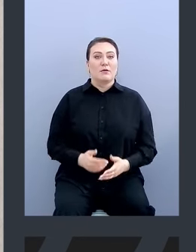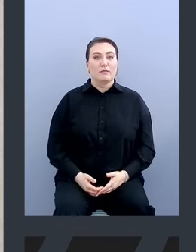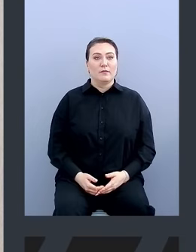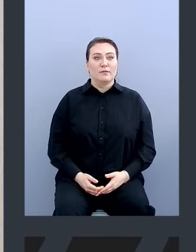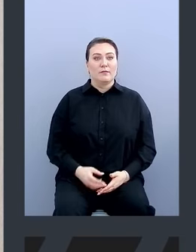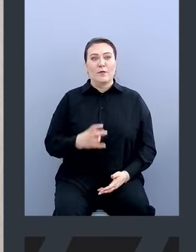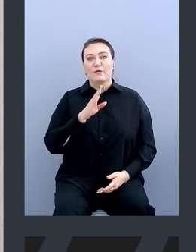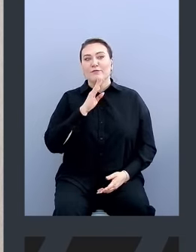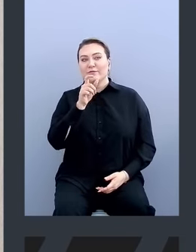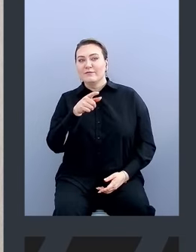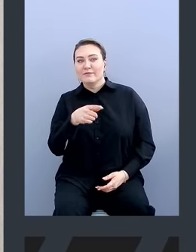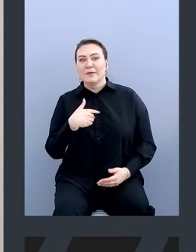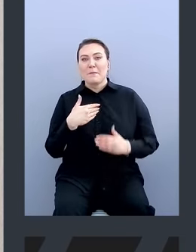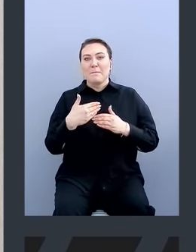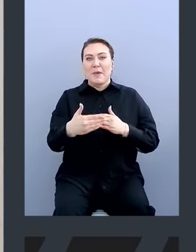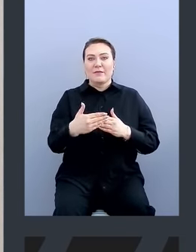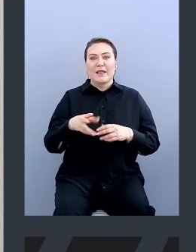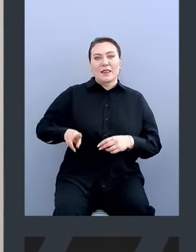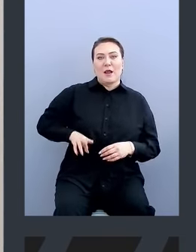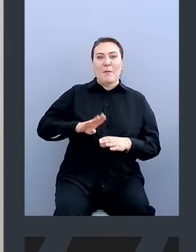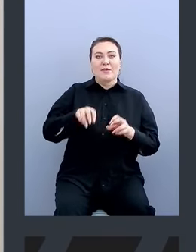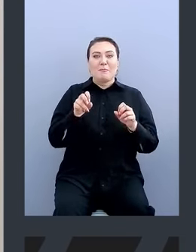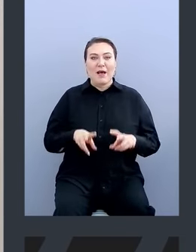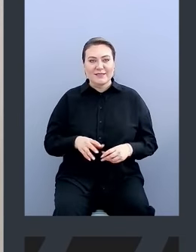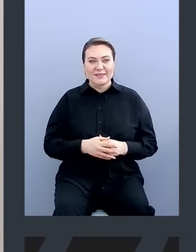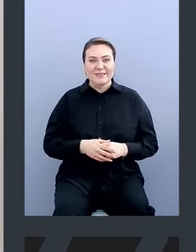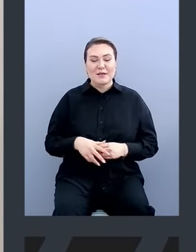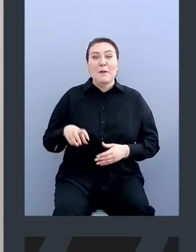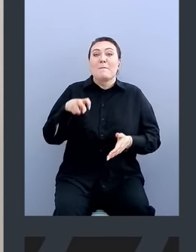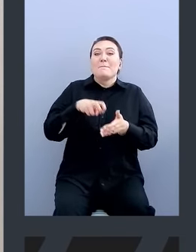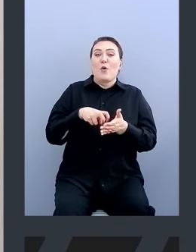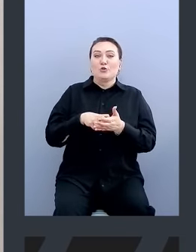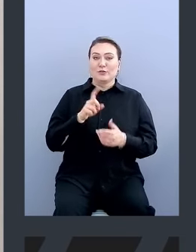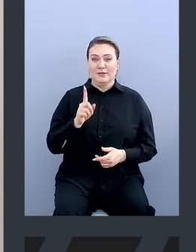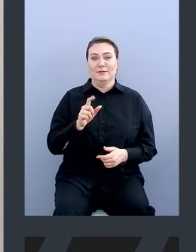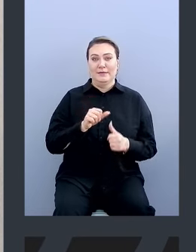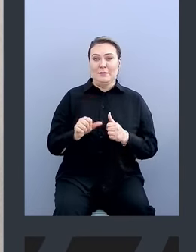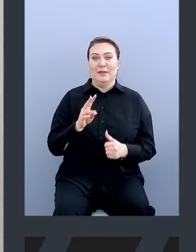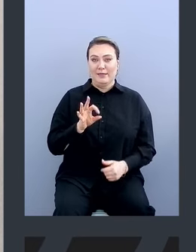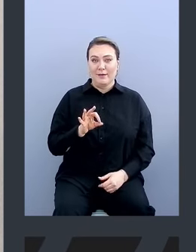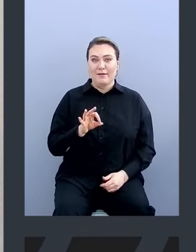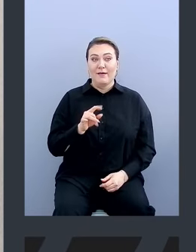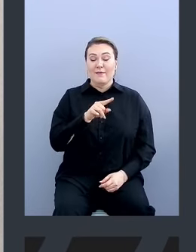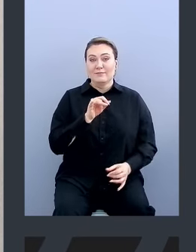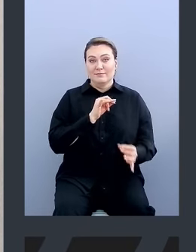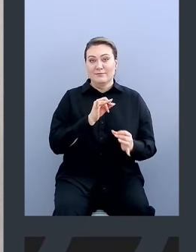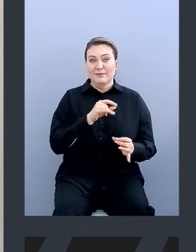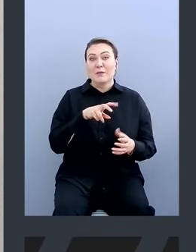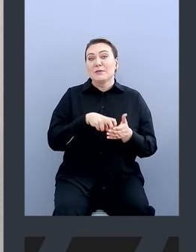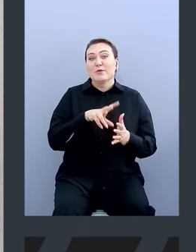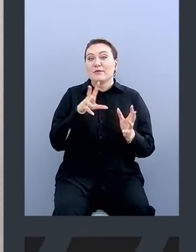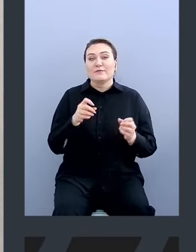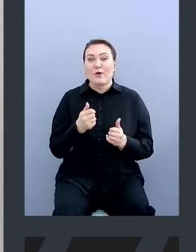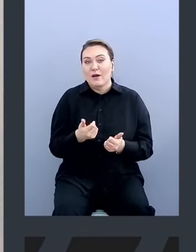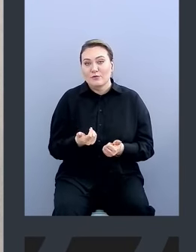вами сидит. Вот директор по безопасности, да, почта. Удачи, я сижу, спасибо. С почтой там все хорошо.